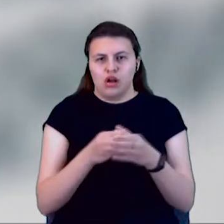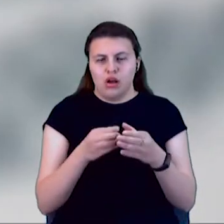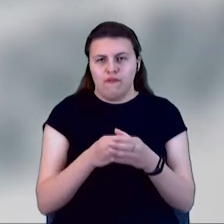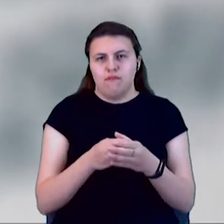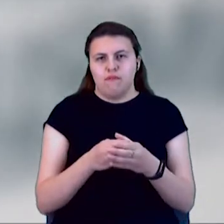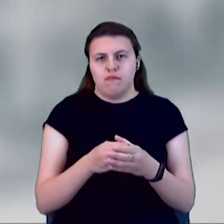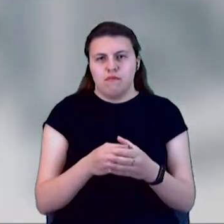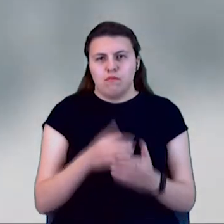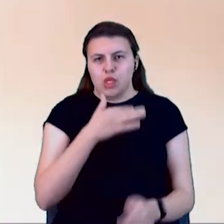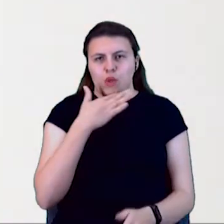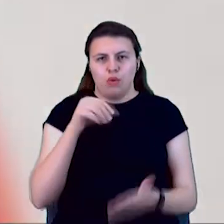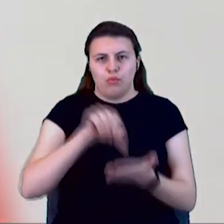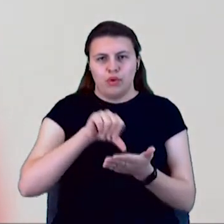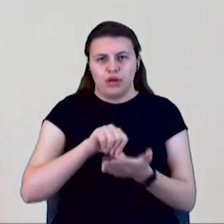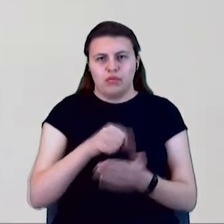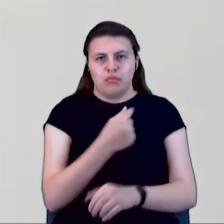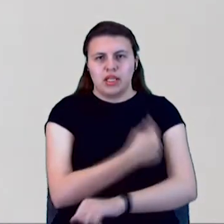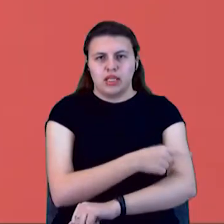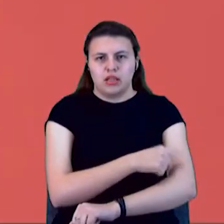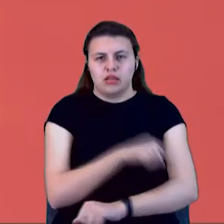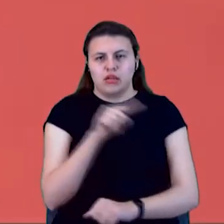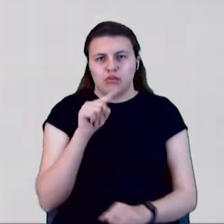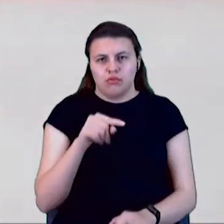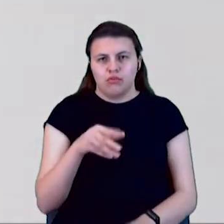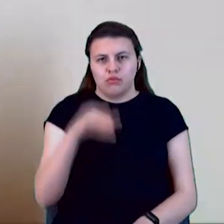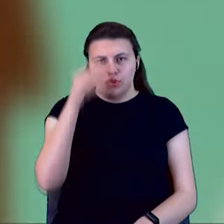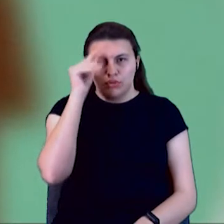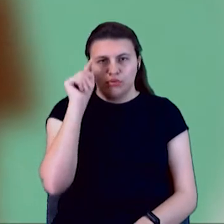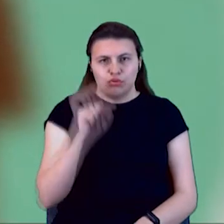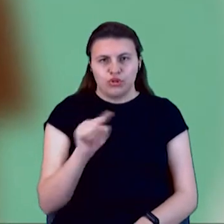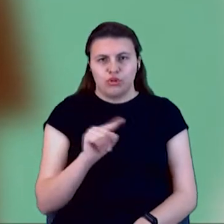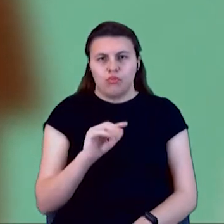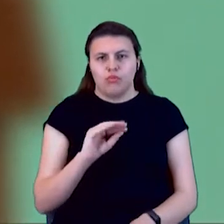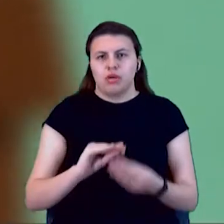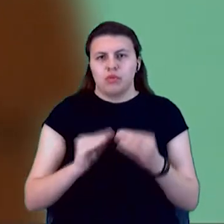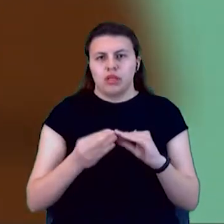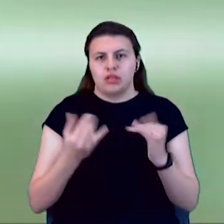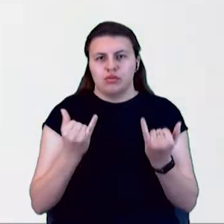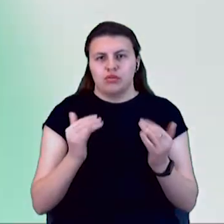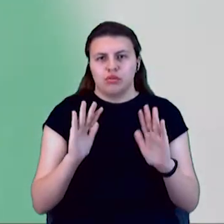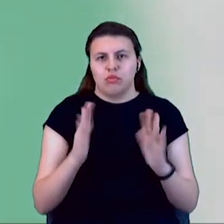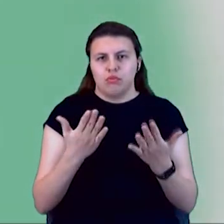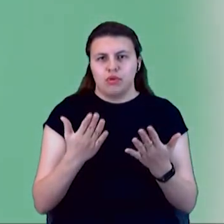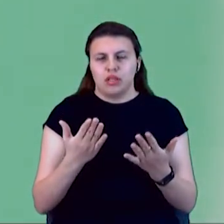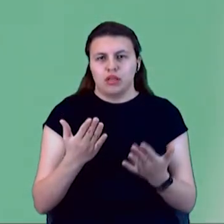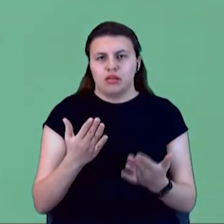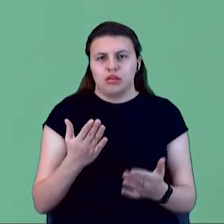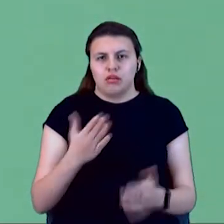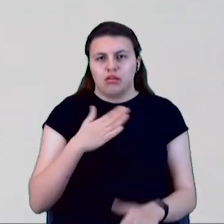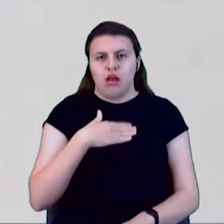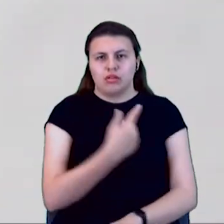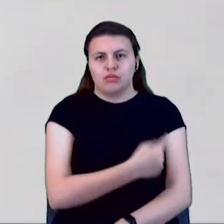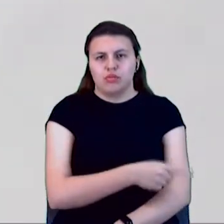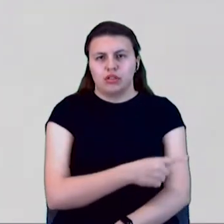представників медицини, учитывая то, що проблеми, з якими на сьогоднішній момент сталкивається наша медицина,